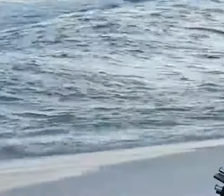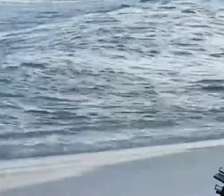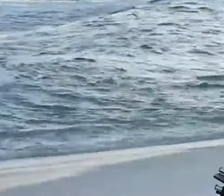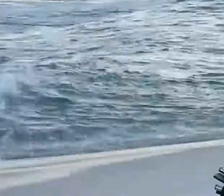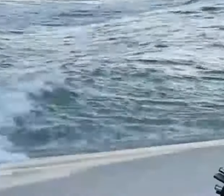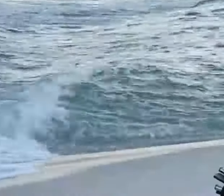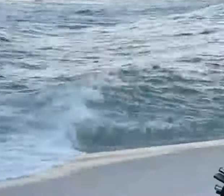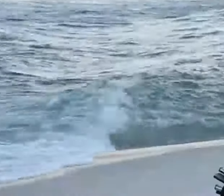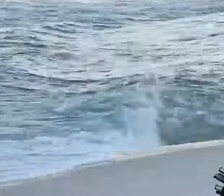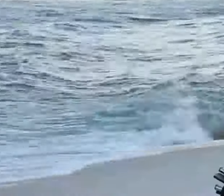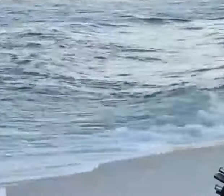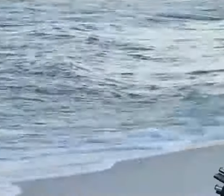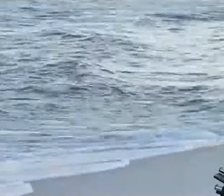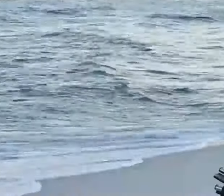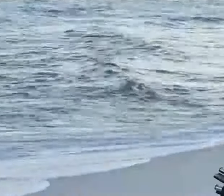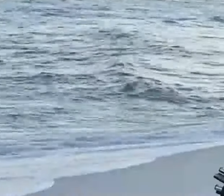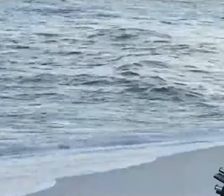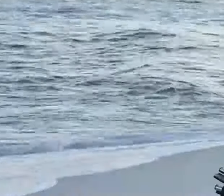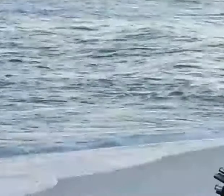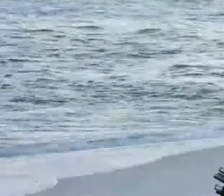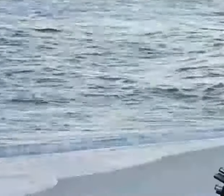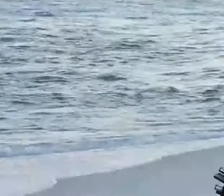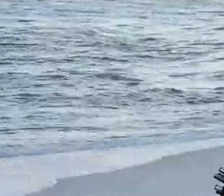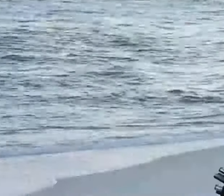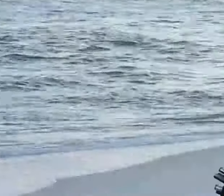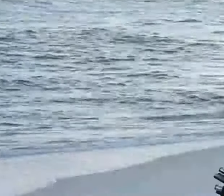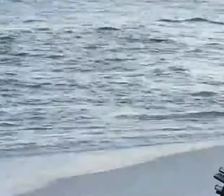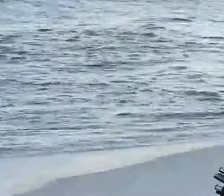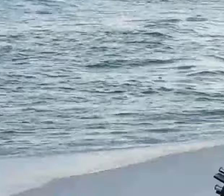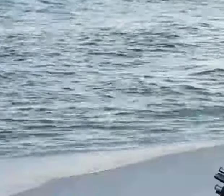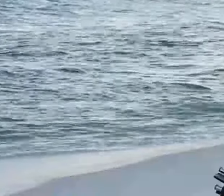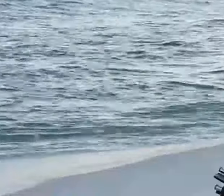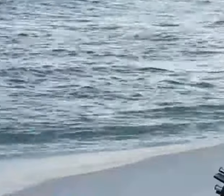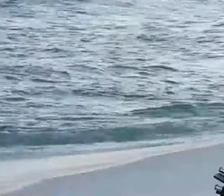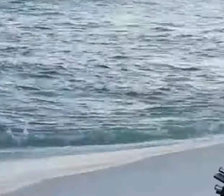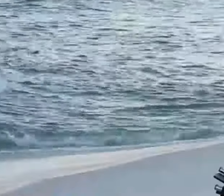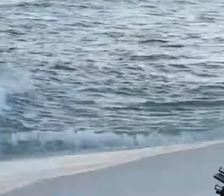God is Able. From disability to possibility.